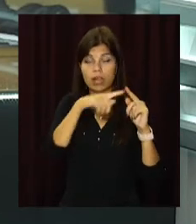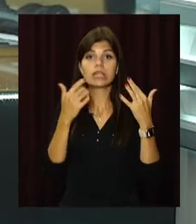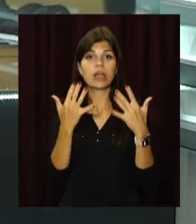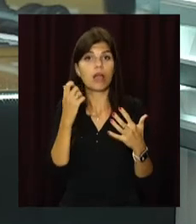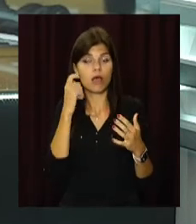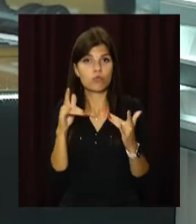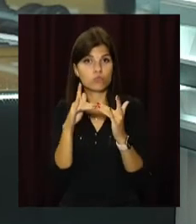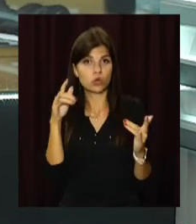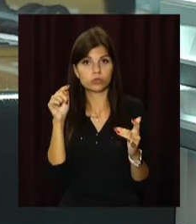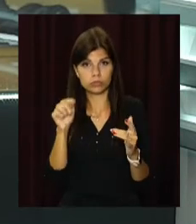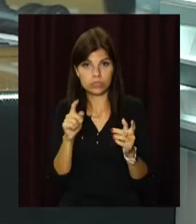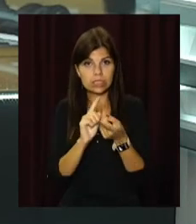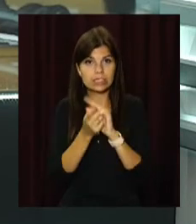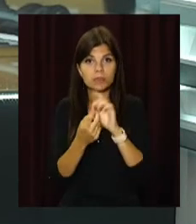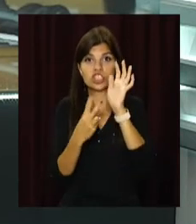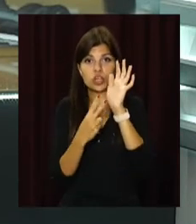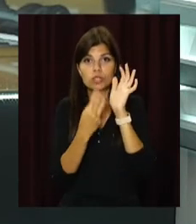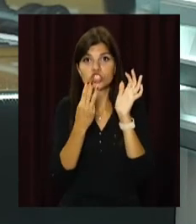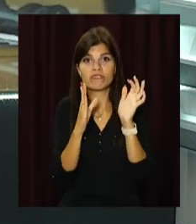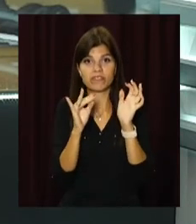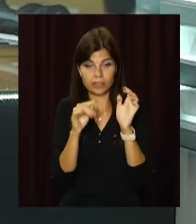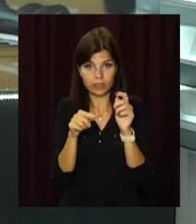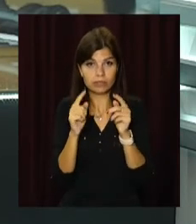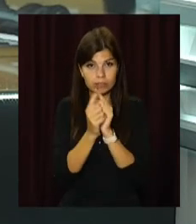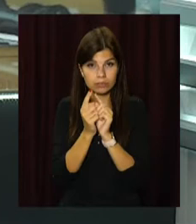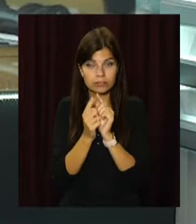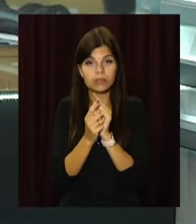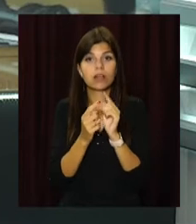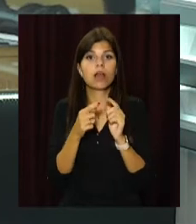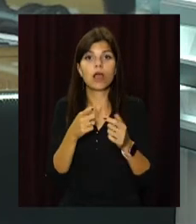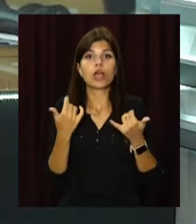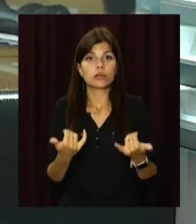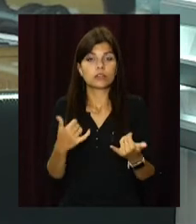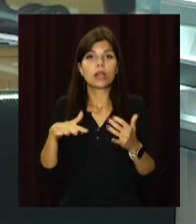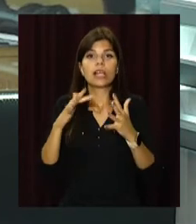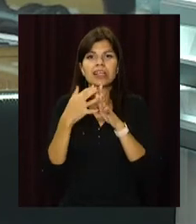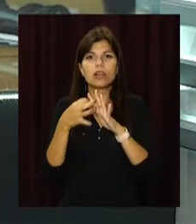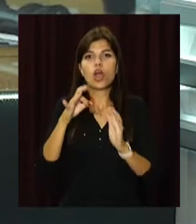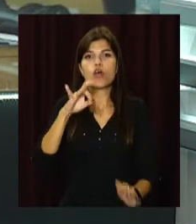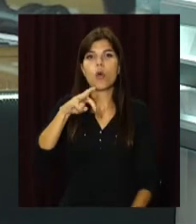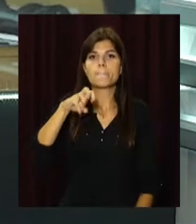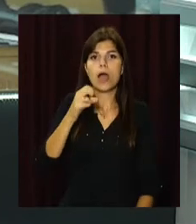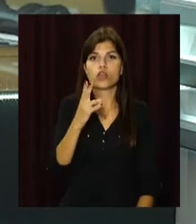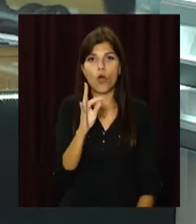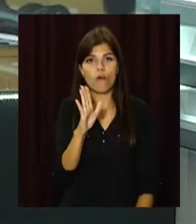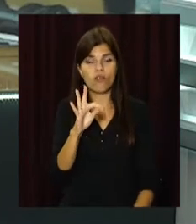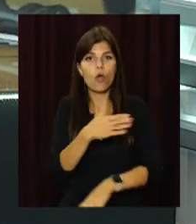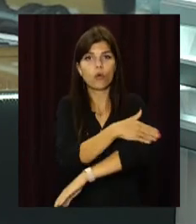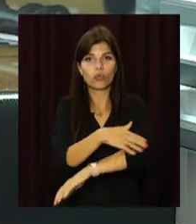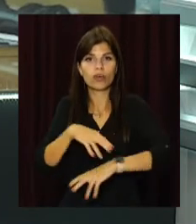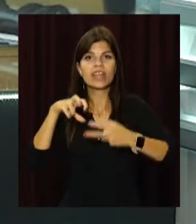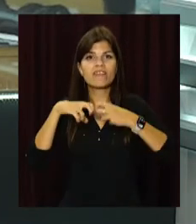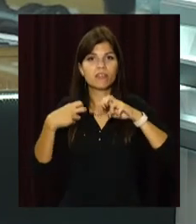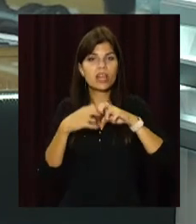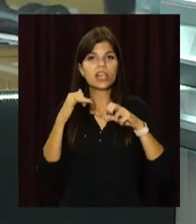на цьому мосту замінили сім швів. Нині у місті кипить робота і на переправах у селищі Романковому на вулицях Івана